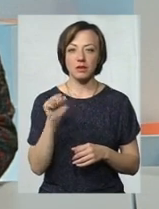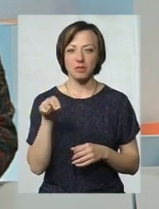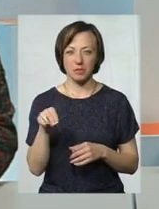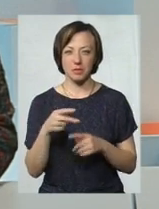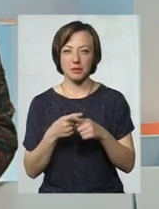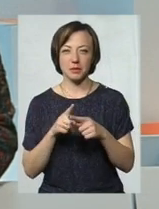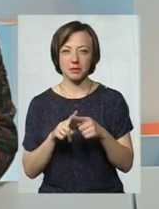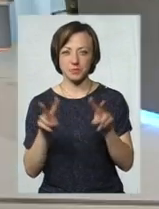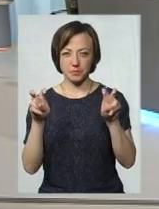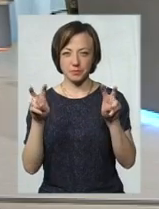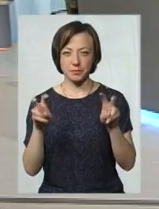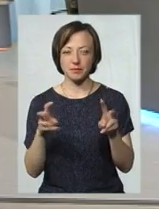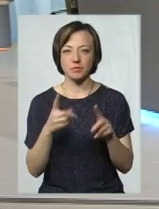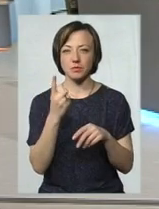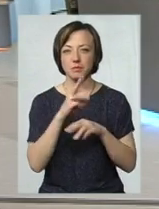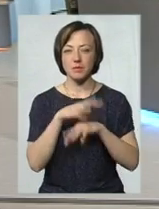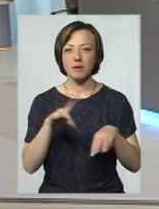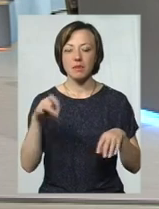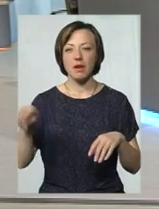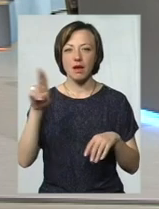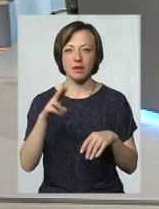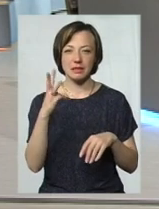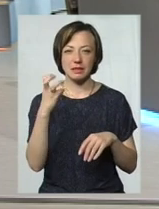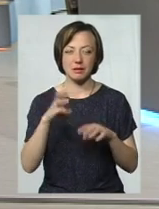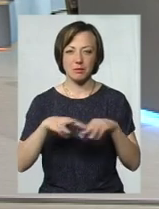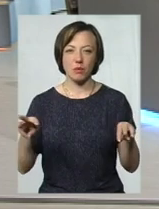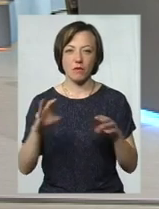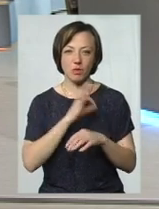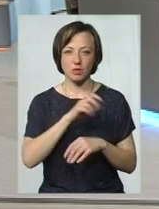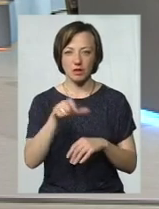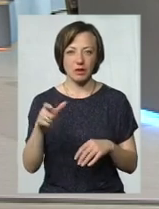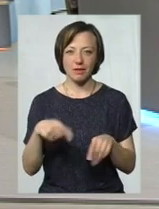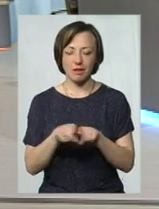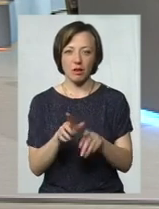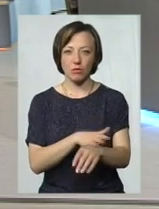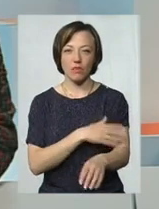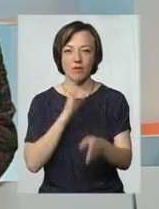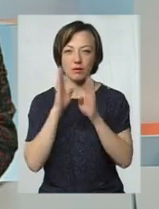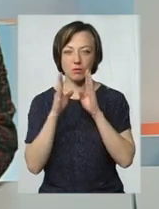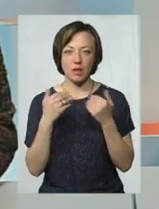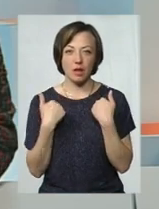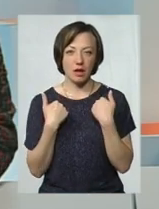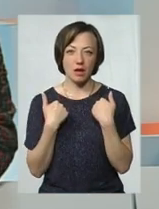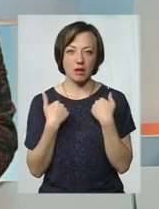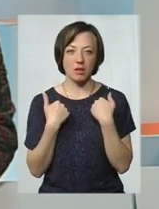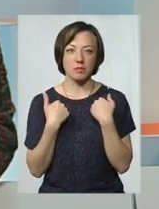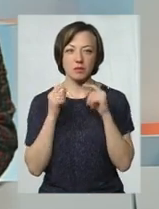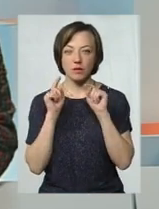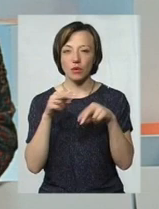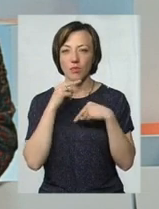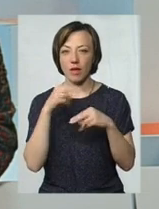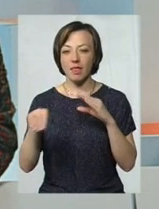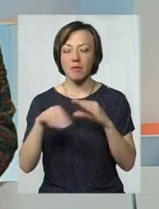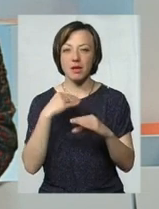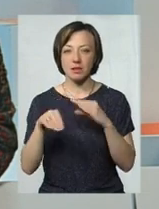користувачів, і він не так довго існує, як, наприклад, Facebook. Того я би звертав свою увагу на